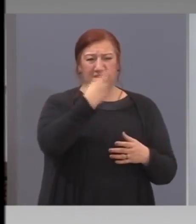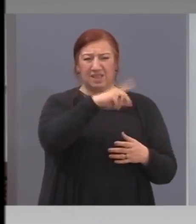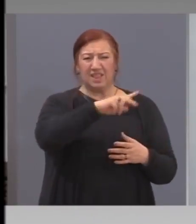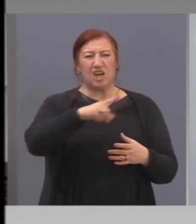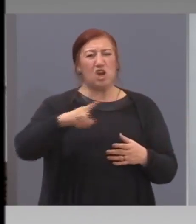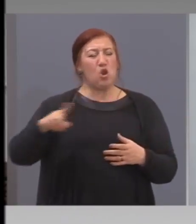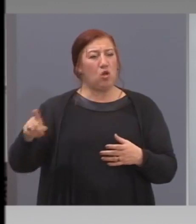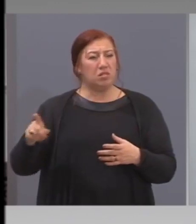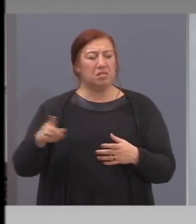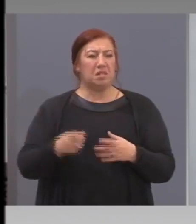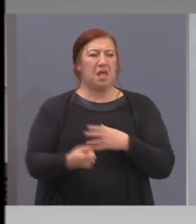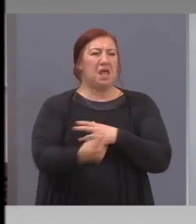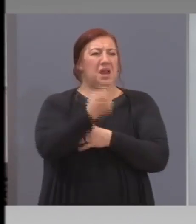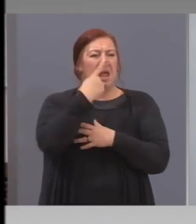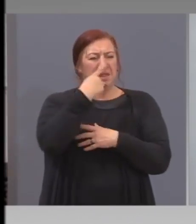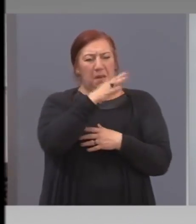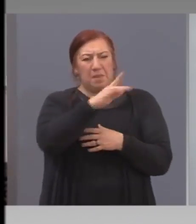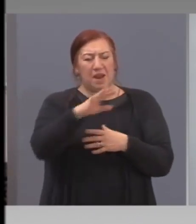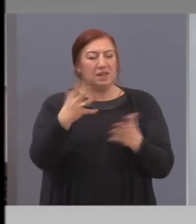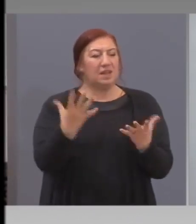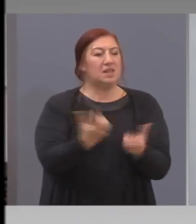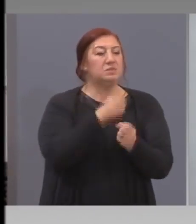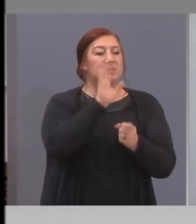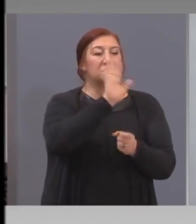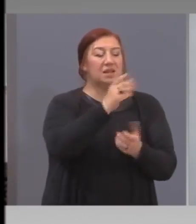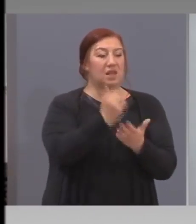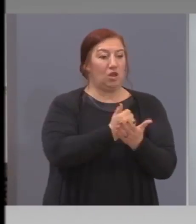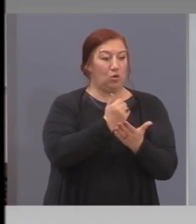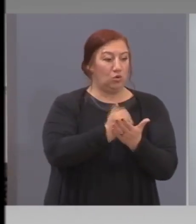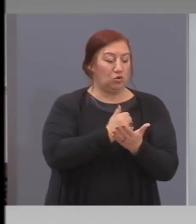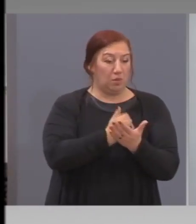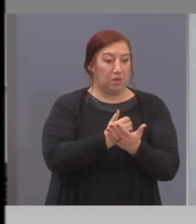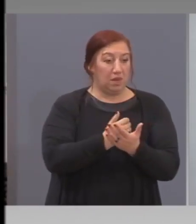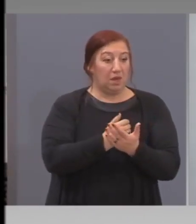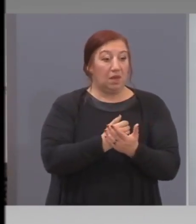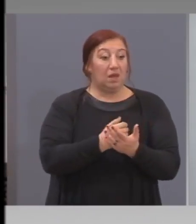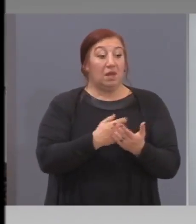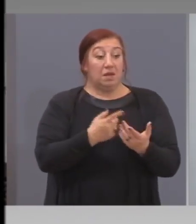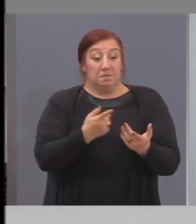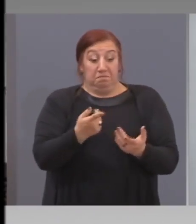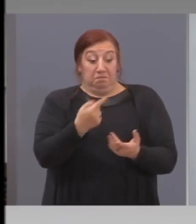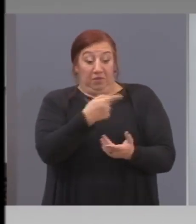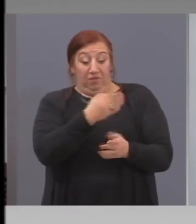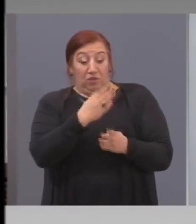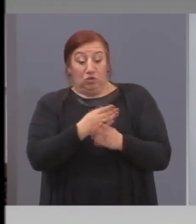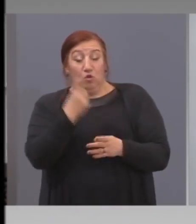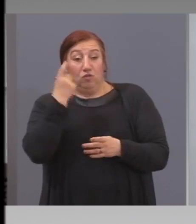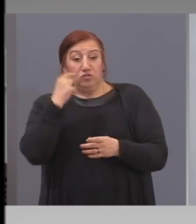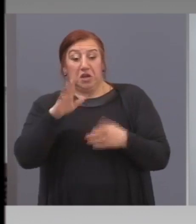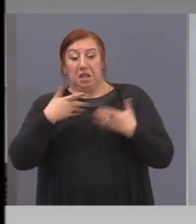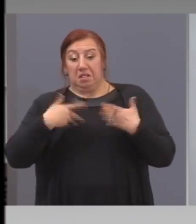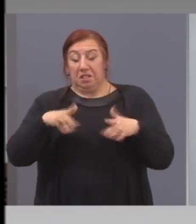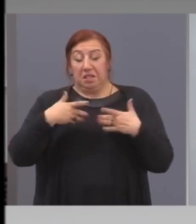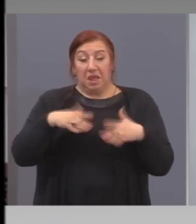да се спасяват техните економики и казвате ми Вие нали не искахте, хора? Вие до вчера не искахте. Питахме ви